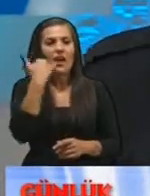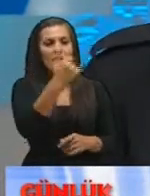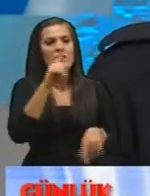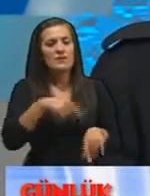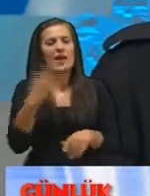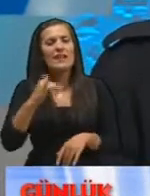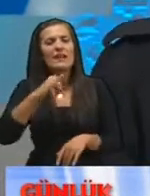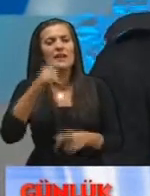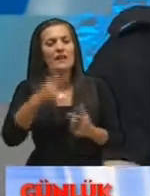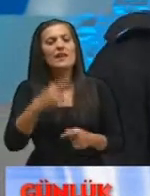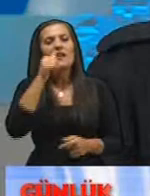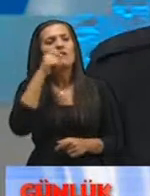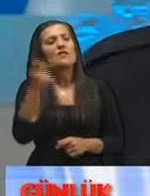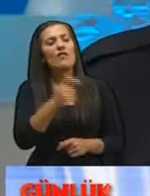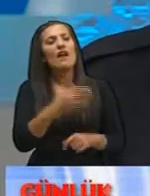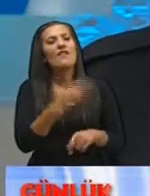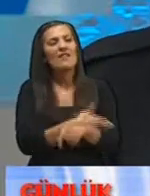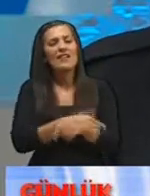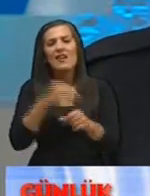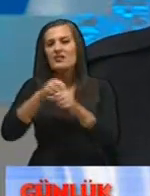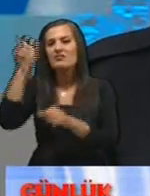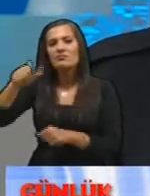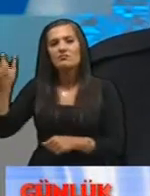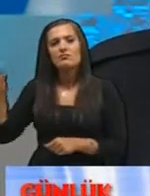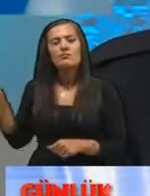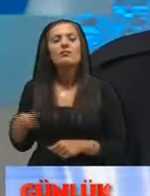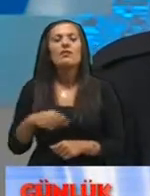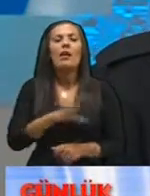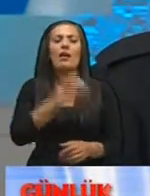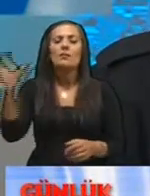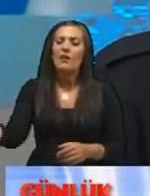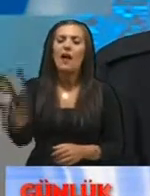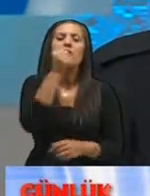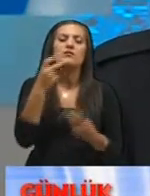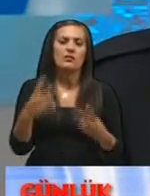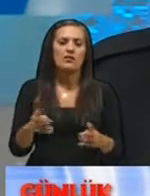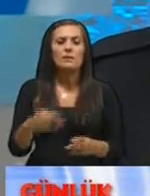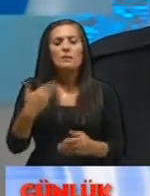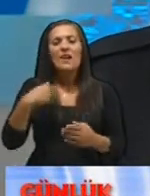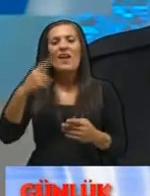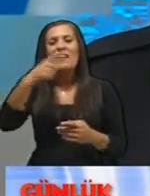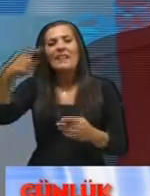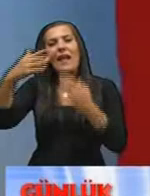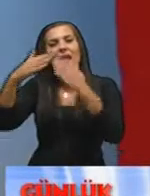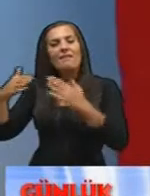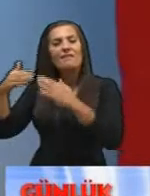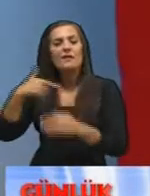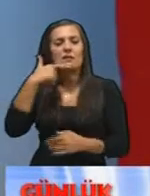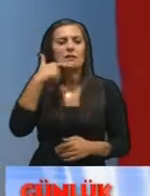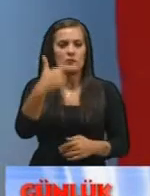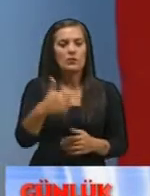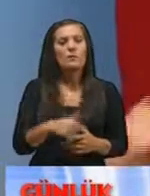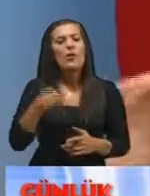takdirde en yakın yerden itfaiye vatandaşlarımızı tahliye edecektir peki bu özellikle müstakil evlerden söz ediyorum bu